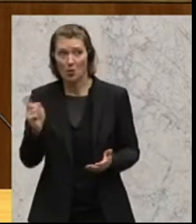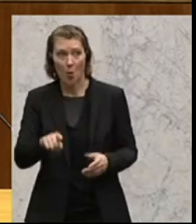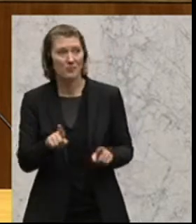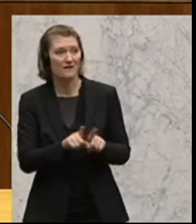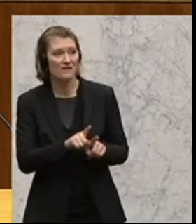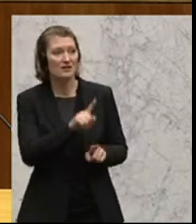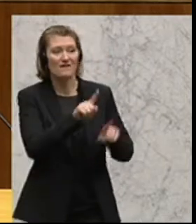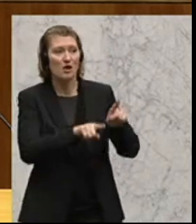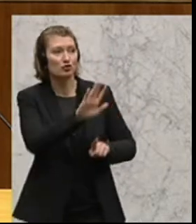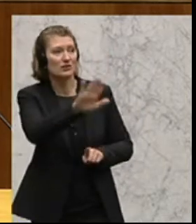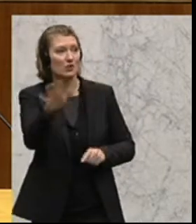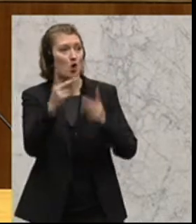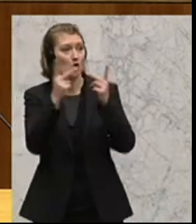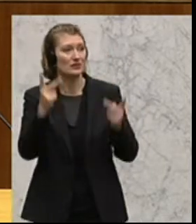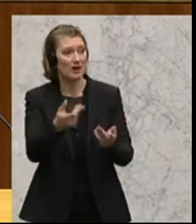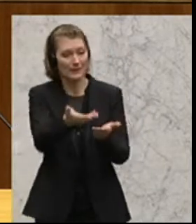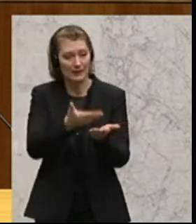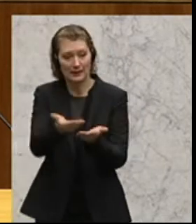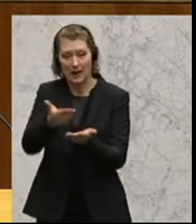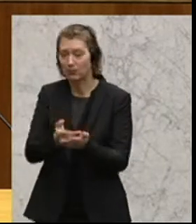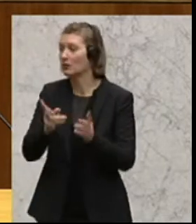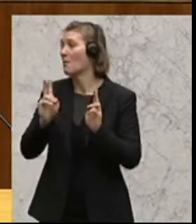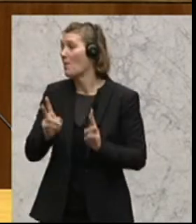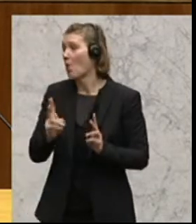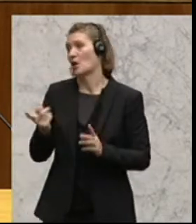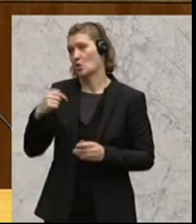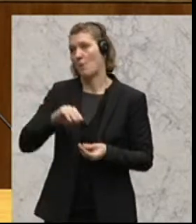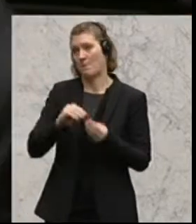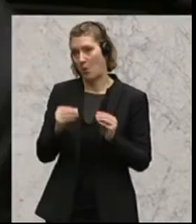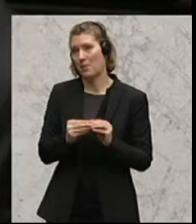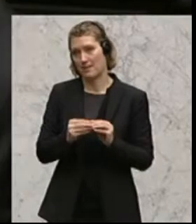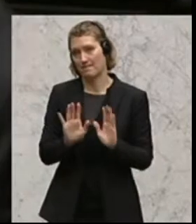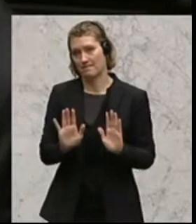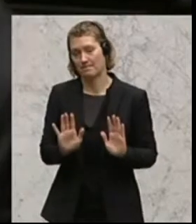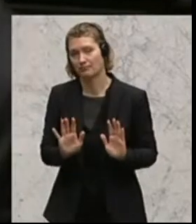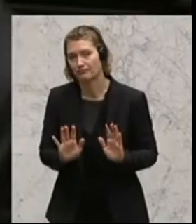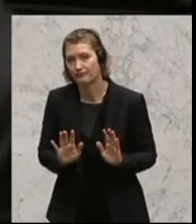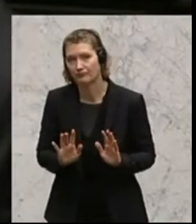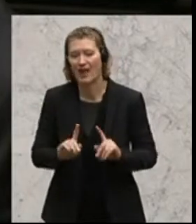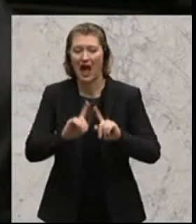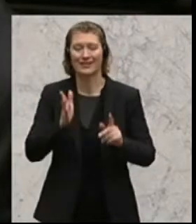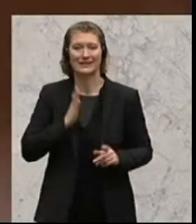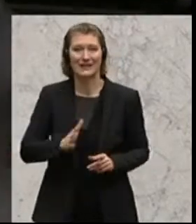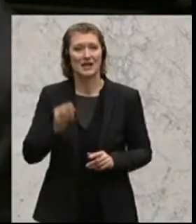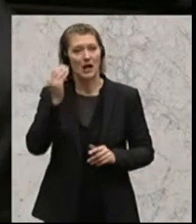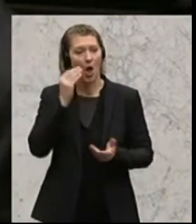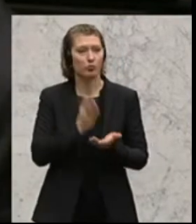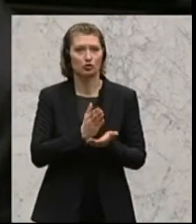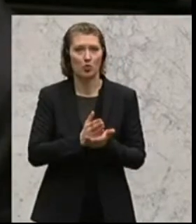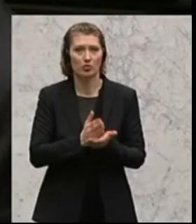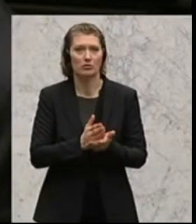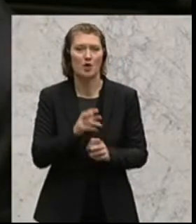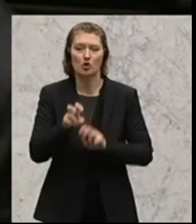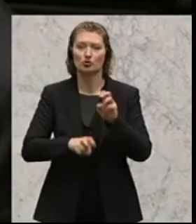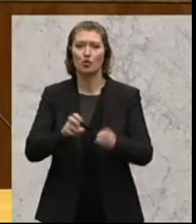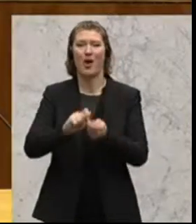wie sie von den verschiedenen Konzepten vorgestellt ist, könnte sich durchaus ein Problem daraus ergeben. Andererseits glauben wir, dass die